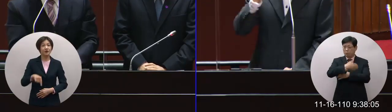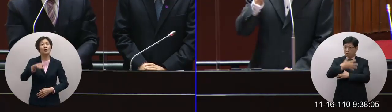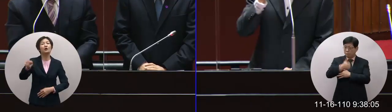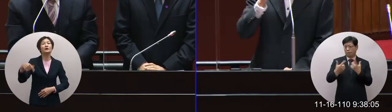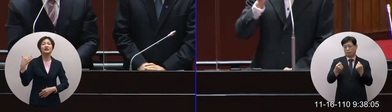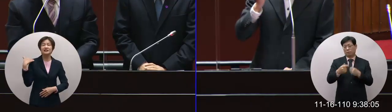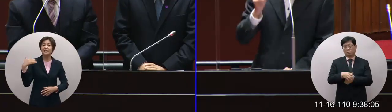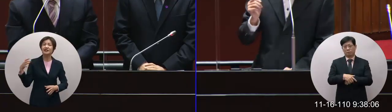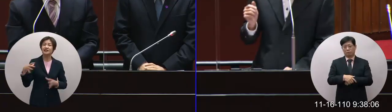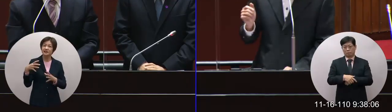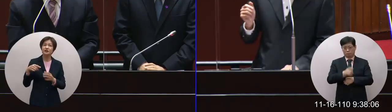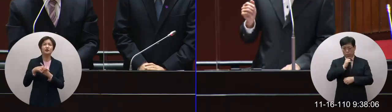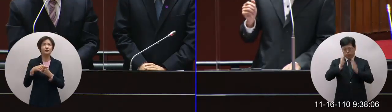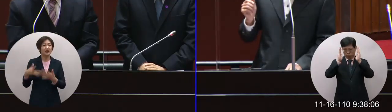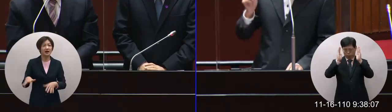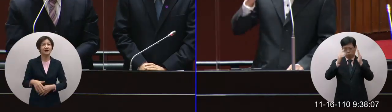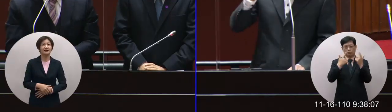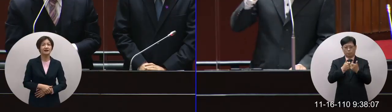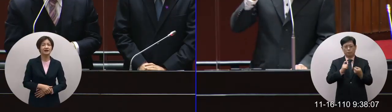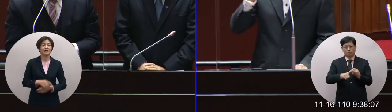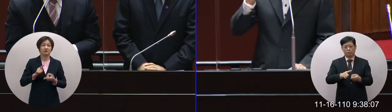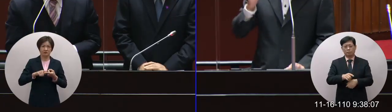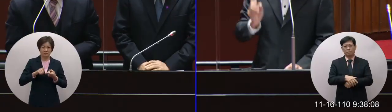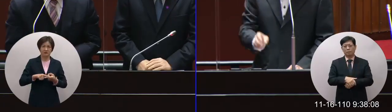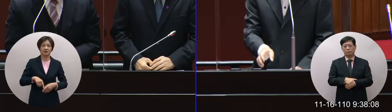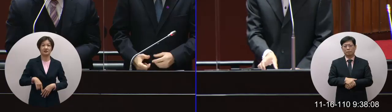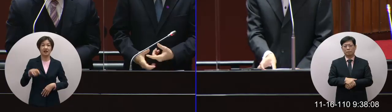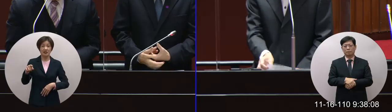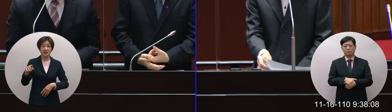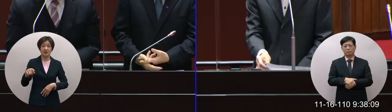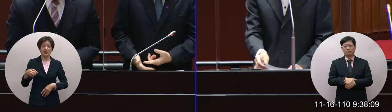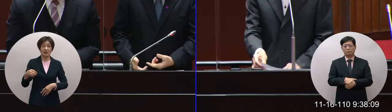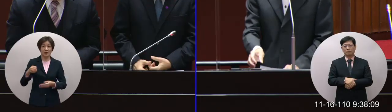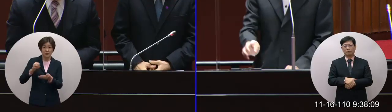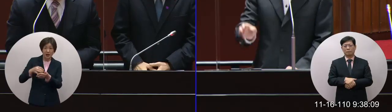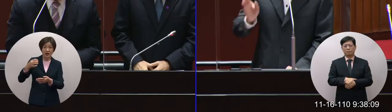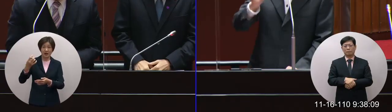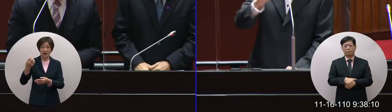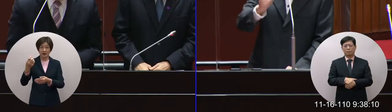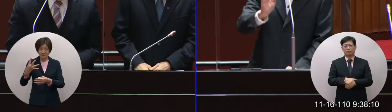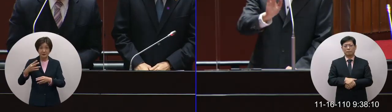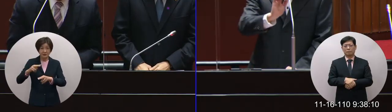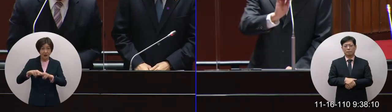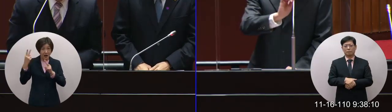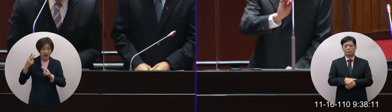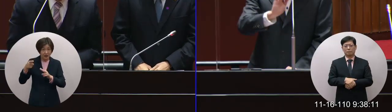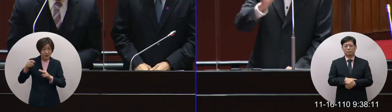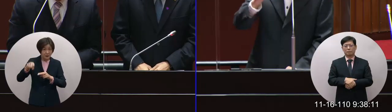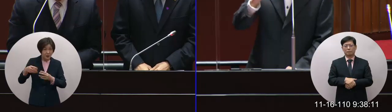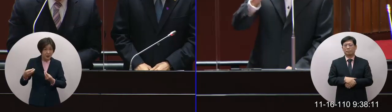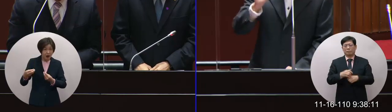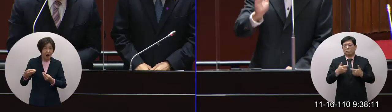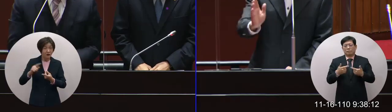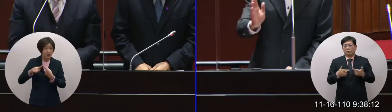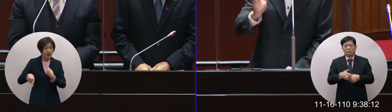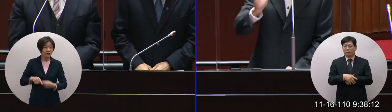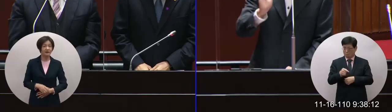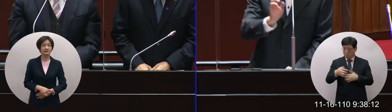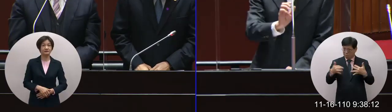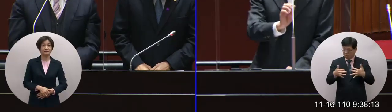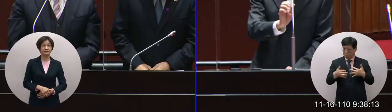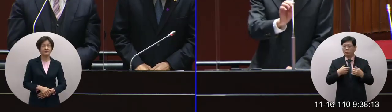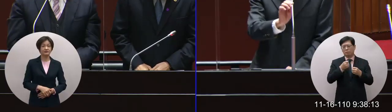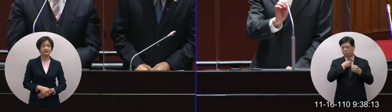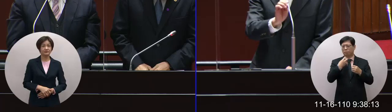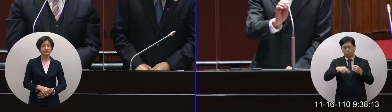一樣的一樣的嚴肅的態度對啊所以你沒有贊成重啟核事吧對不對不是那個問題